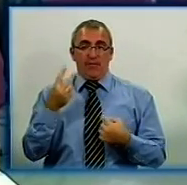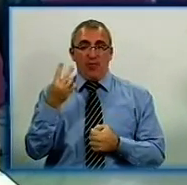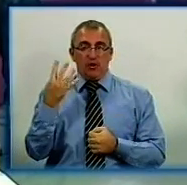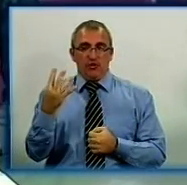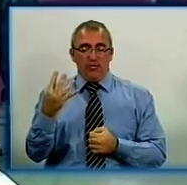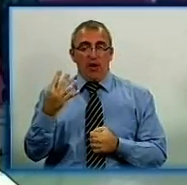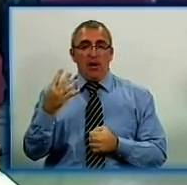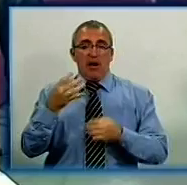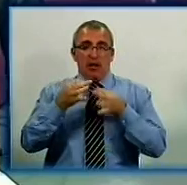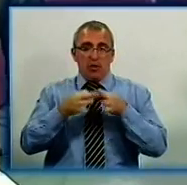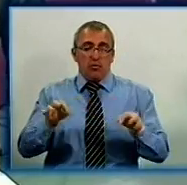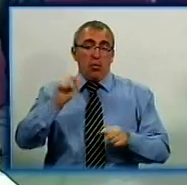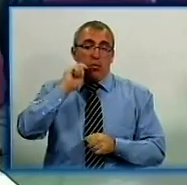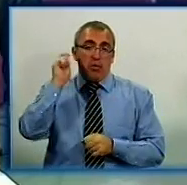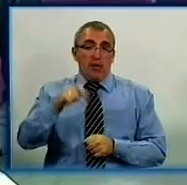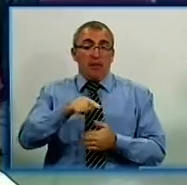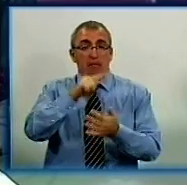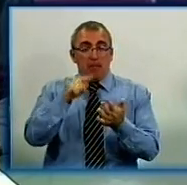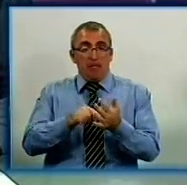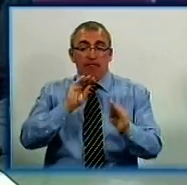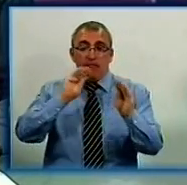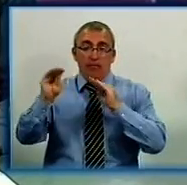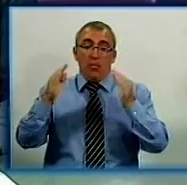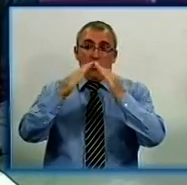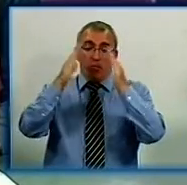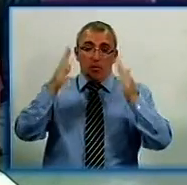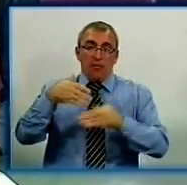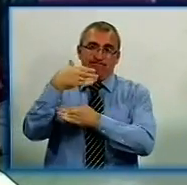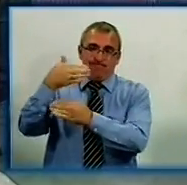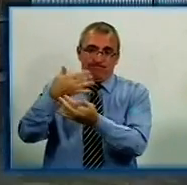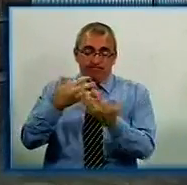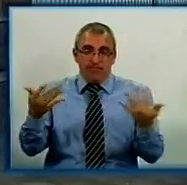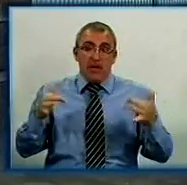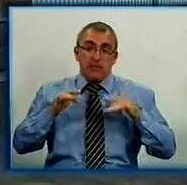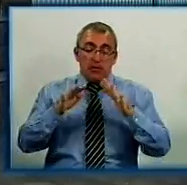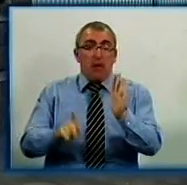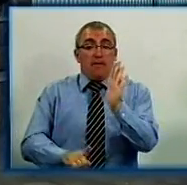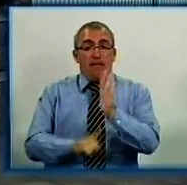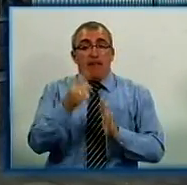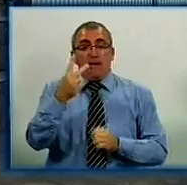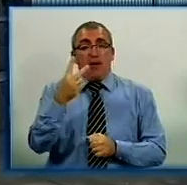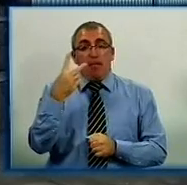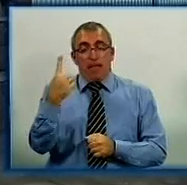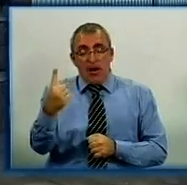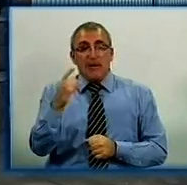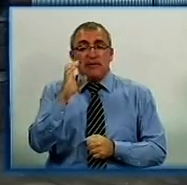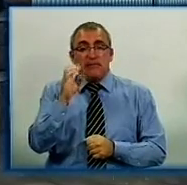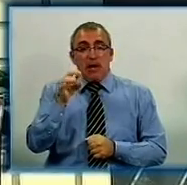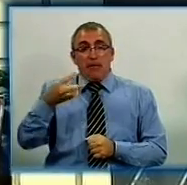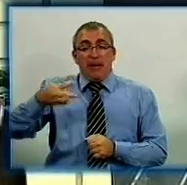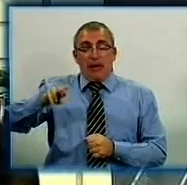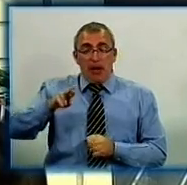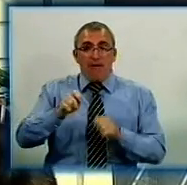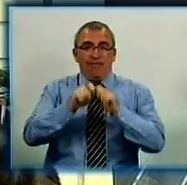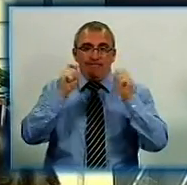незалежності України. Містян просять прикрасити свої будинки державною символікою. Заходи розпочнуться 21 серпня. Відкриття